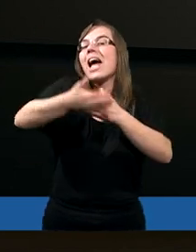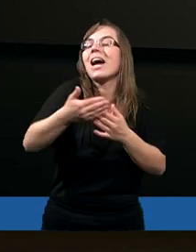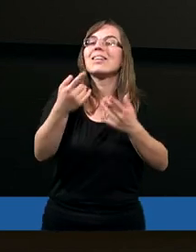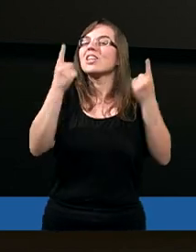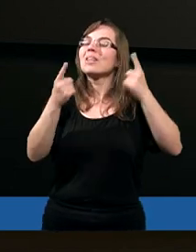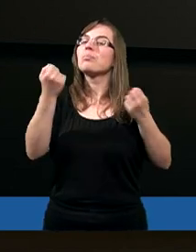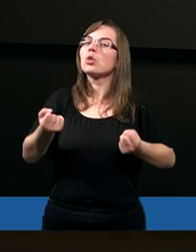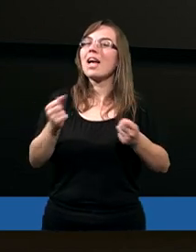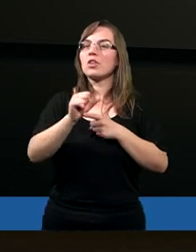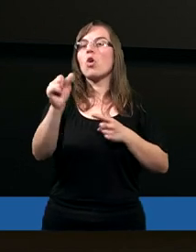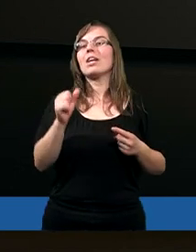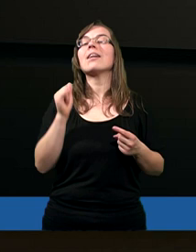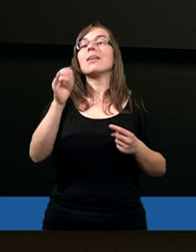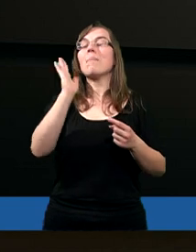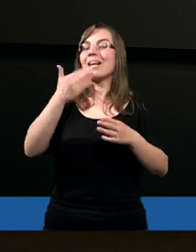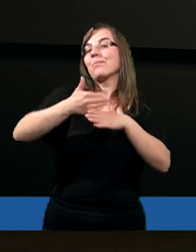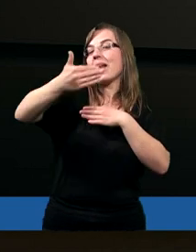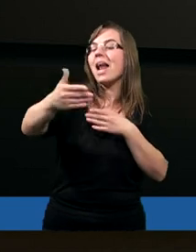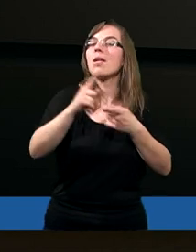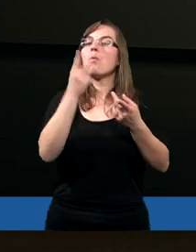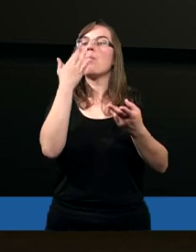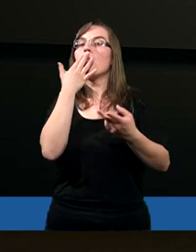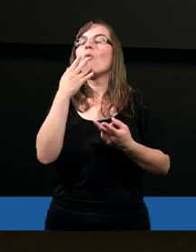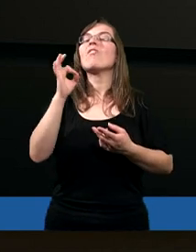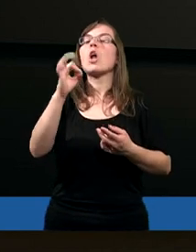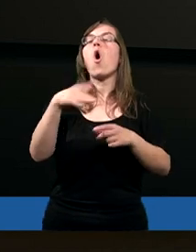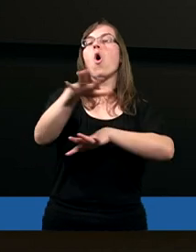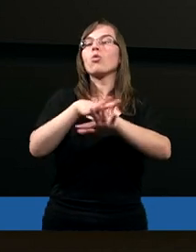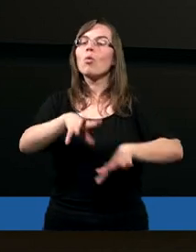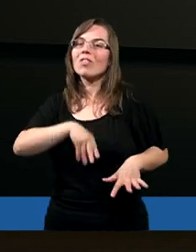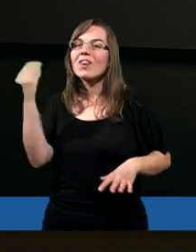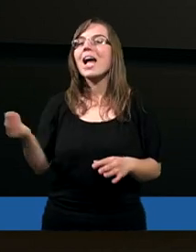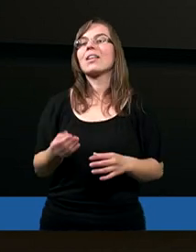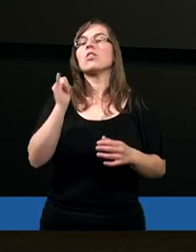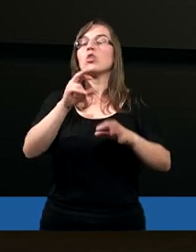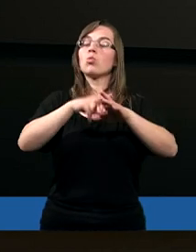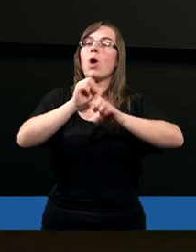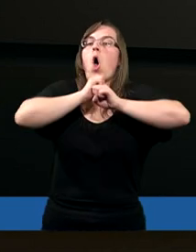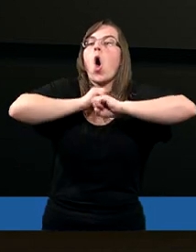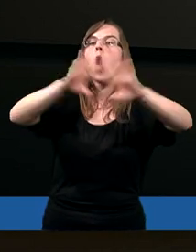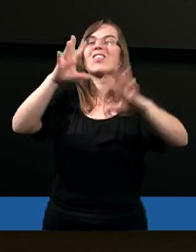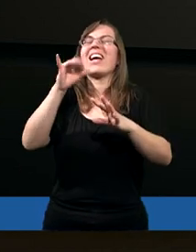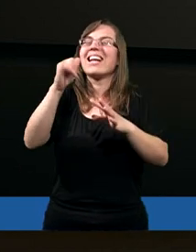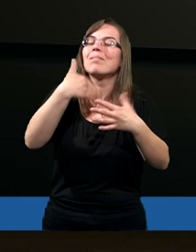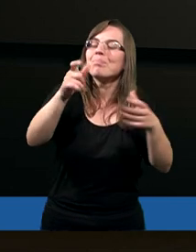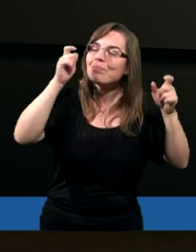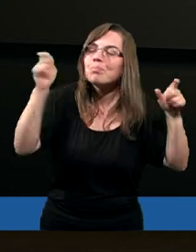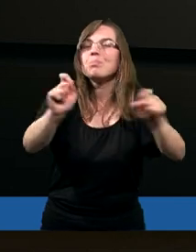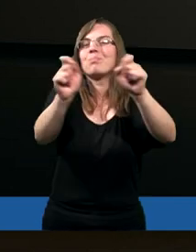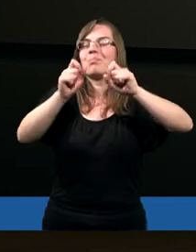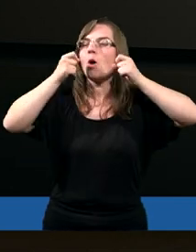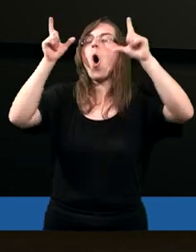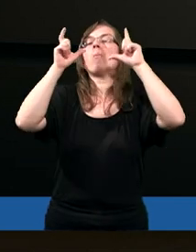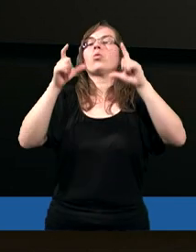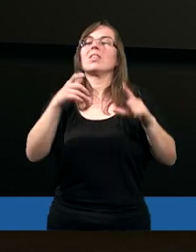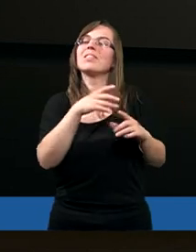że przede wszystkim, zresztą co będziemy dalej mówić w lekcji, przede wszystkim to jest rola Ducha Świętego, który oświeca nas i który